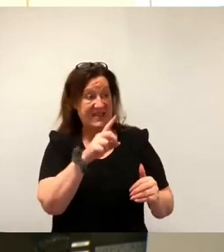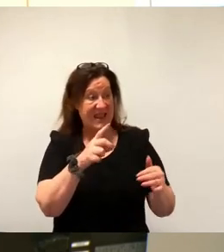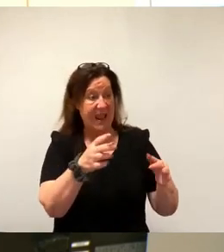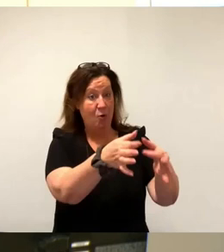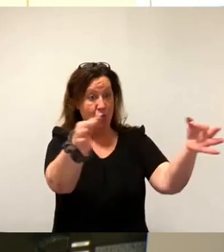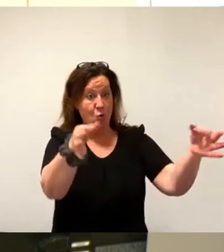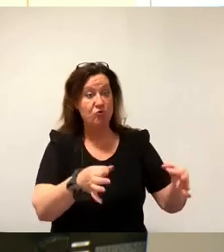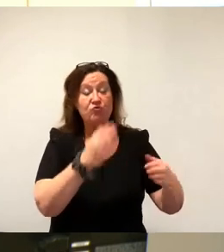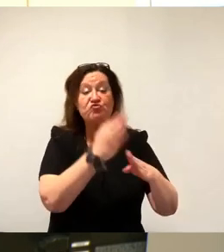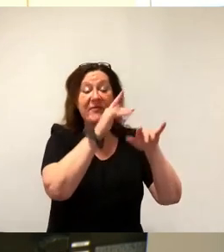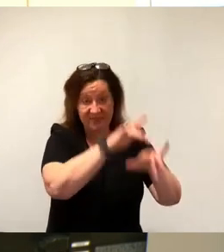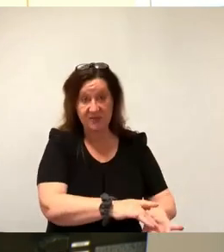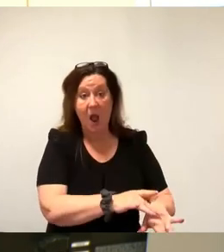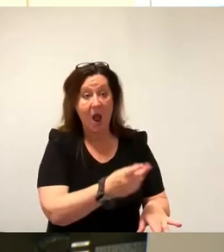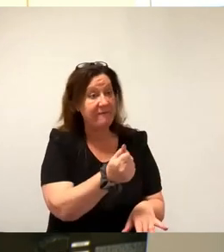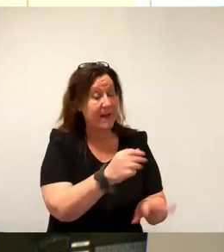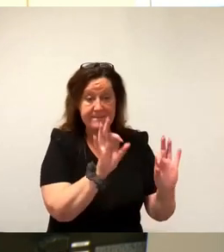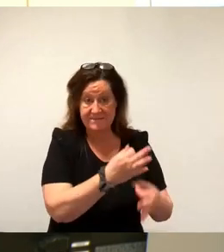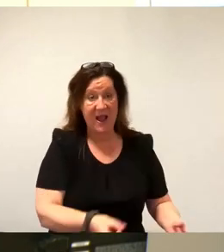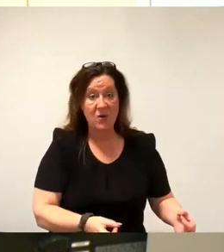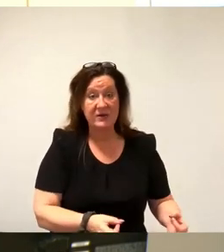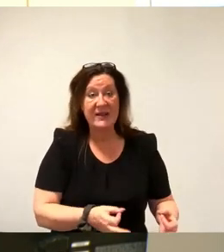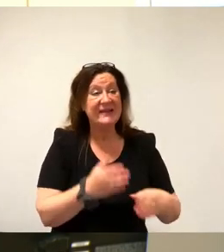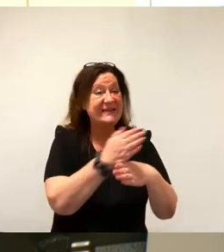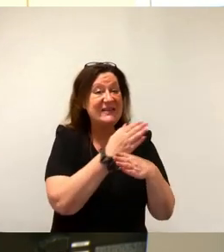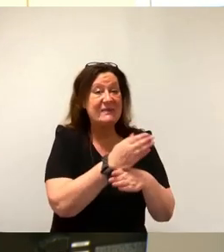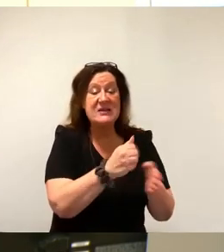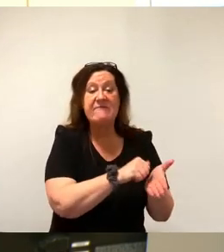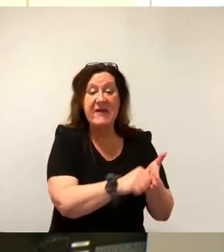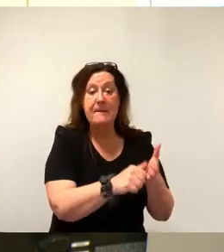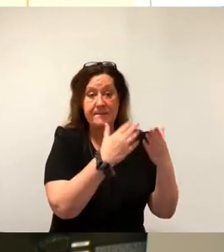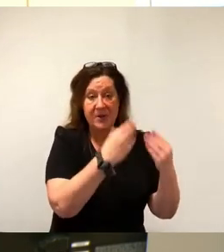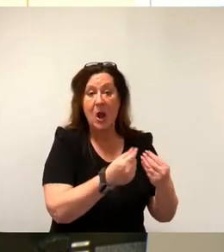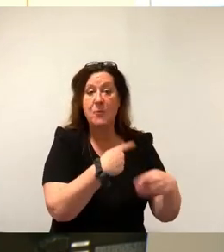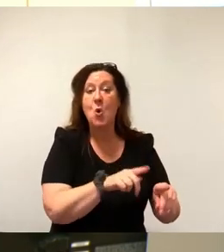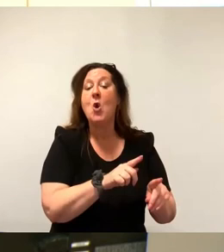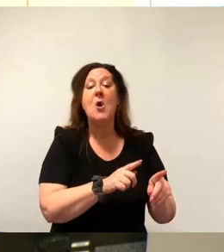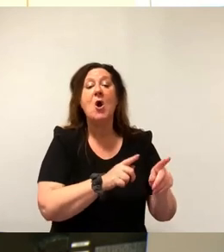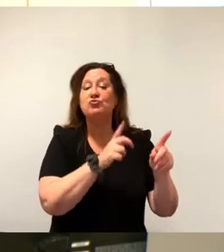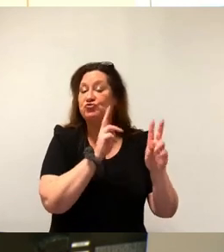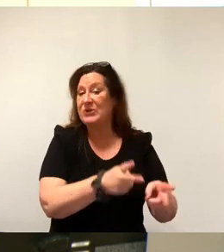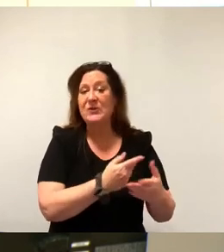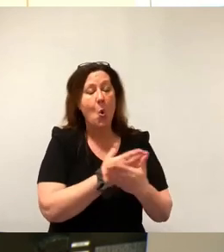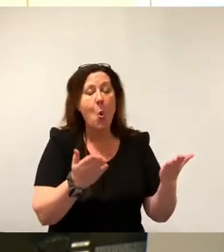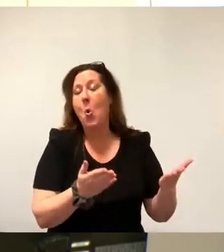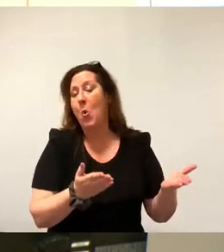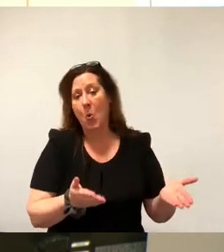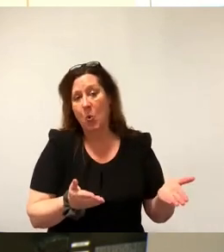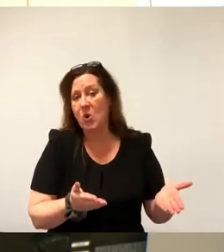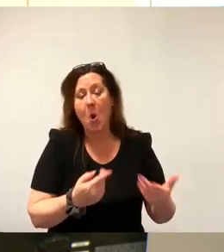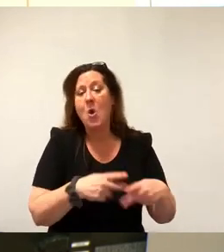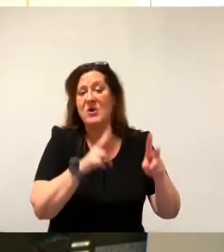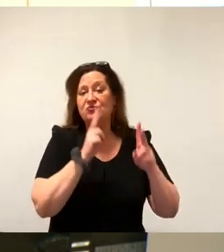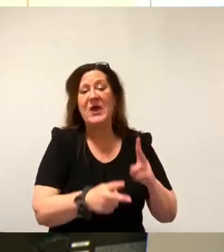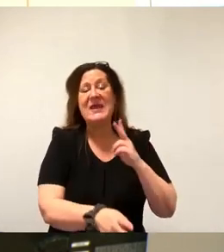Die WED bekommt notwendige Zwischenfinanzierung, entweder über den städtischen Liquiditätsverbund oder über den städtischen Kreditrahmen.